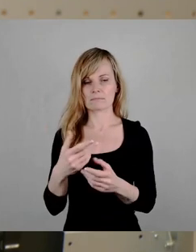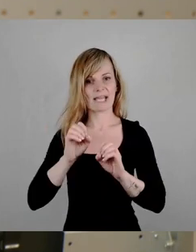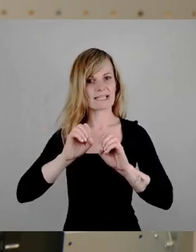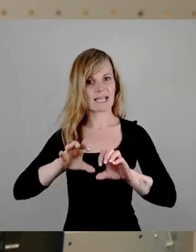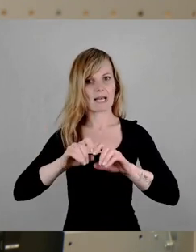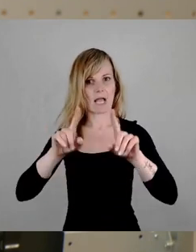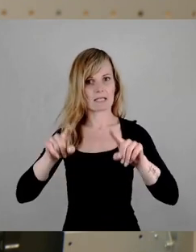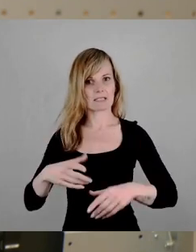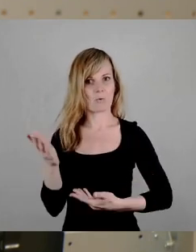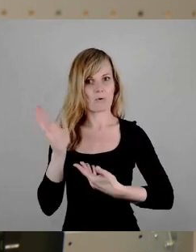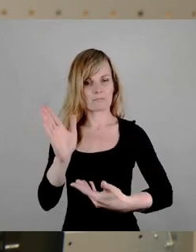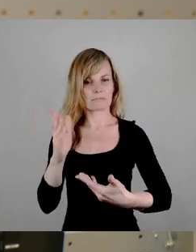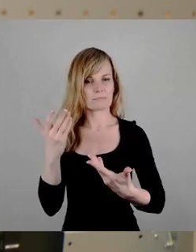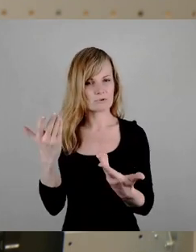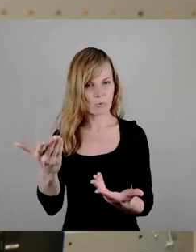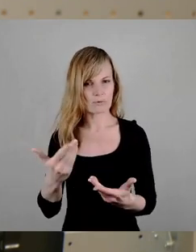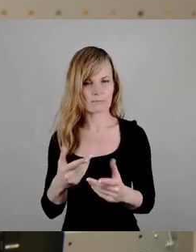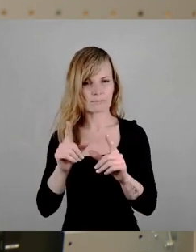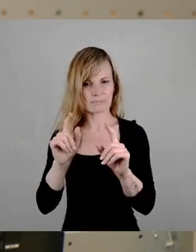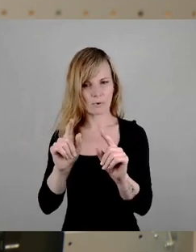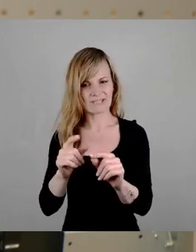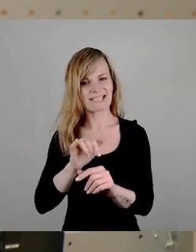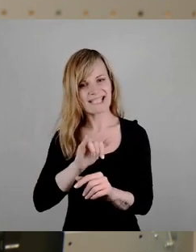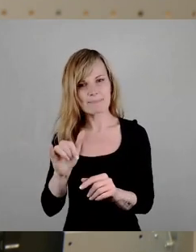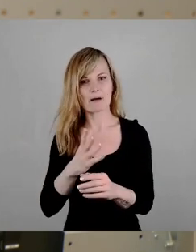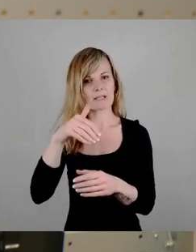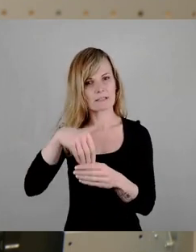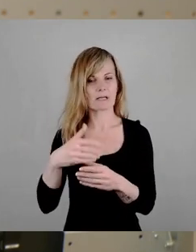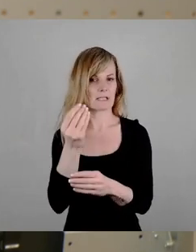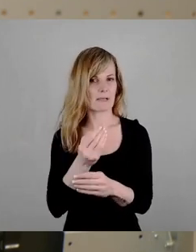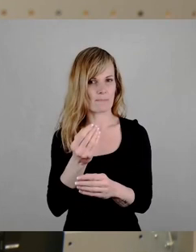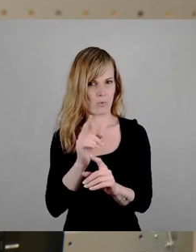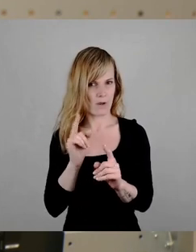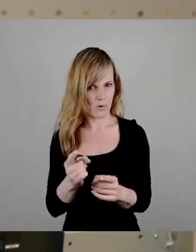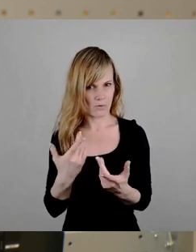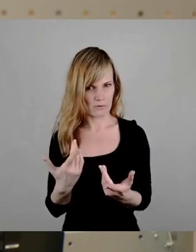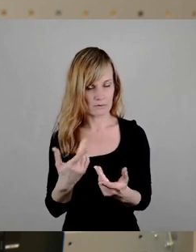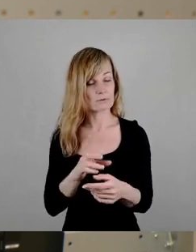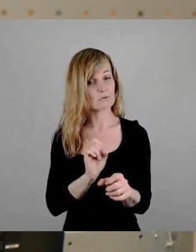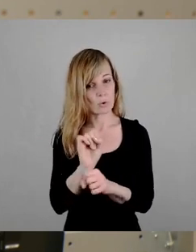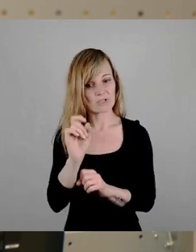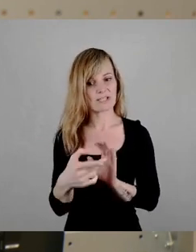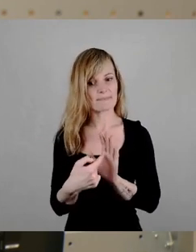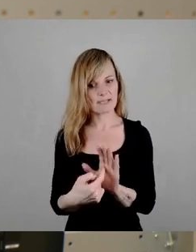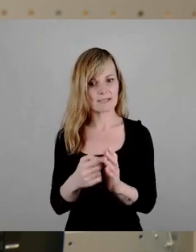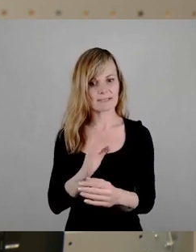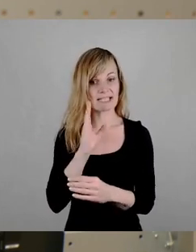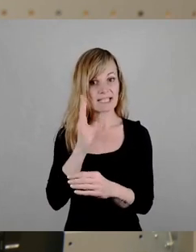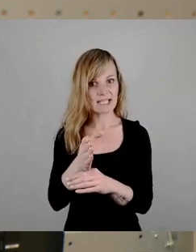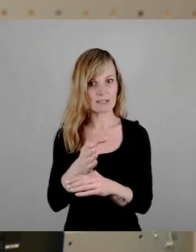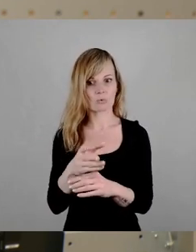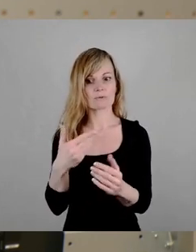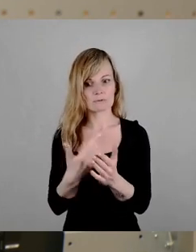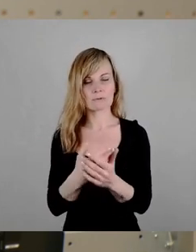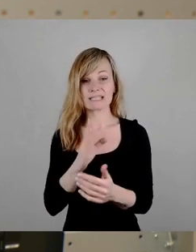zunächst einmal eine symbolische Handlung, die aber eine Richtung vorgibt und aus dieser Richtung entstehen